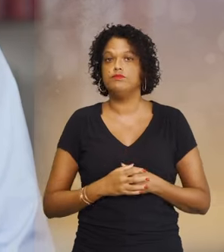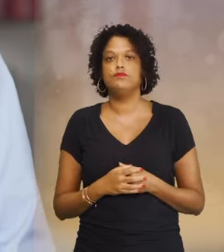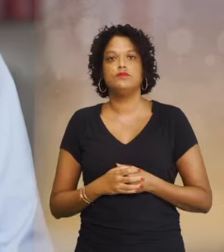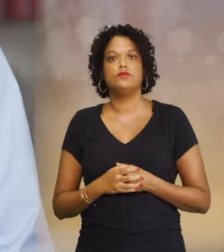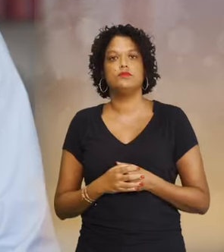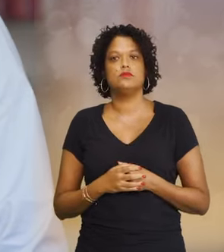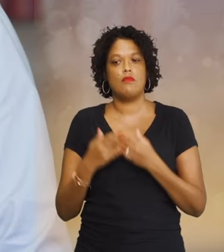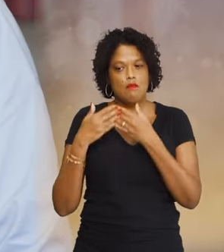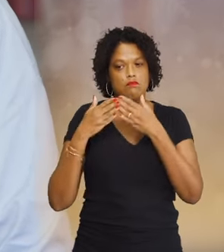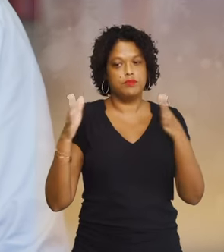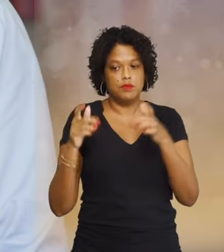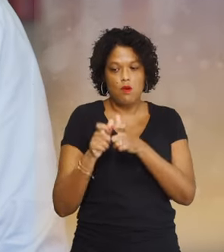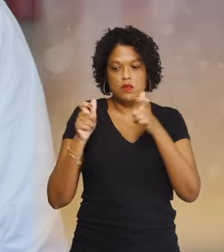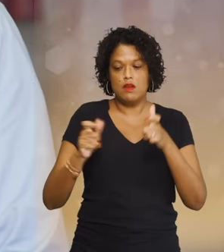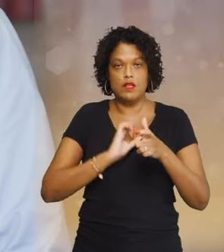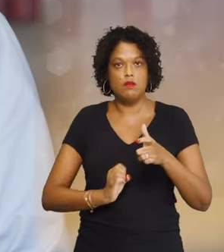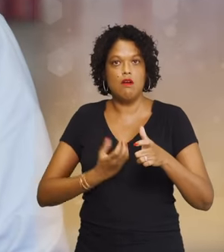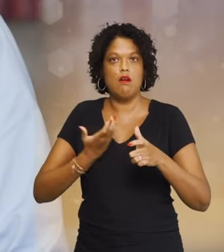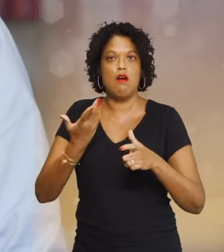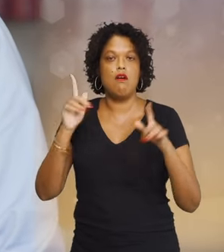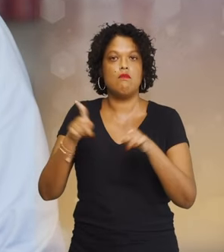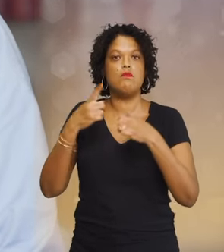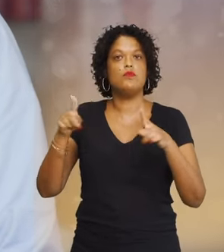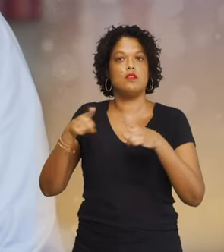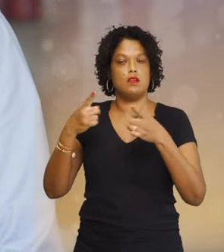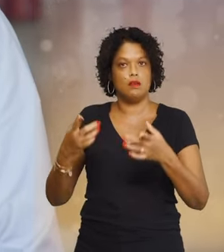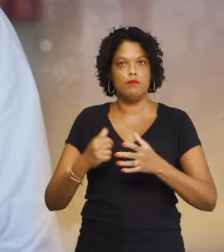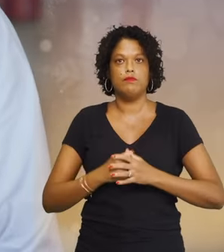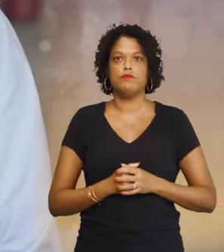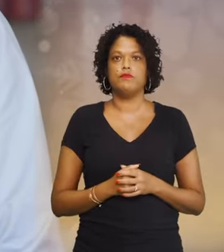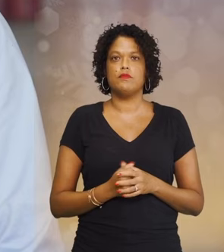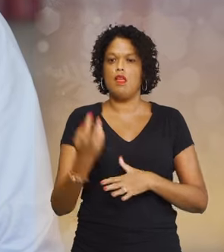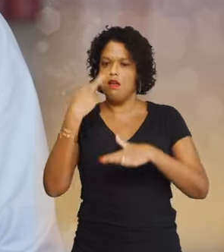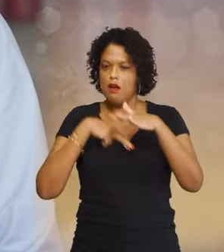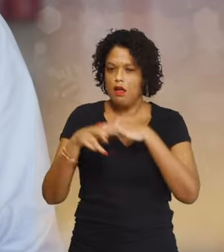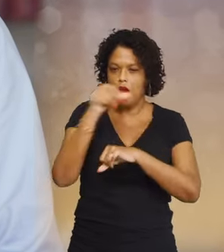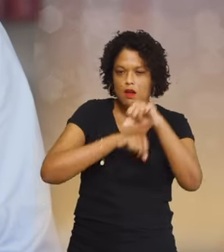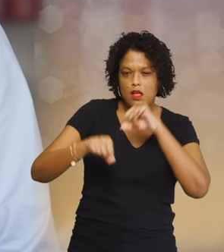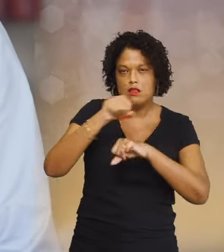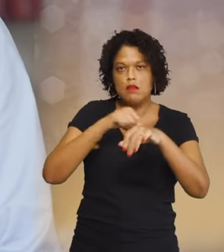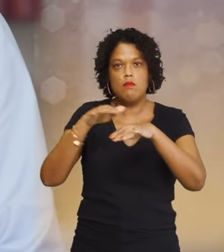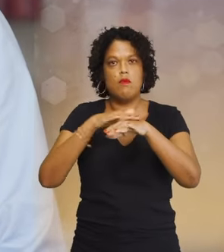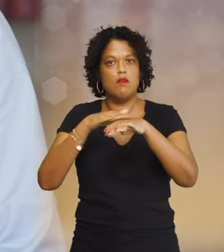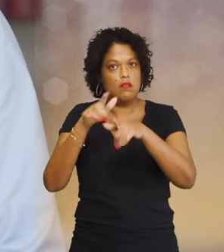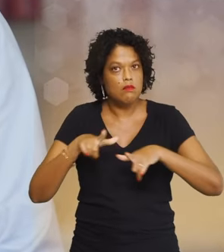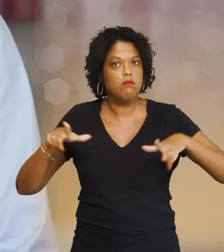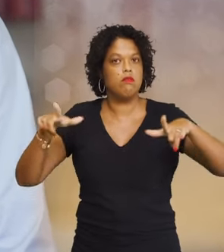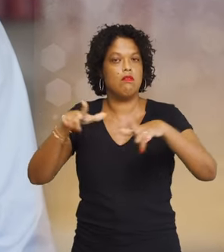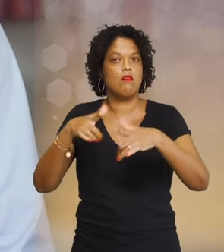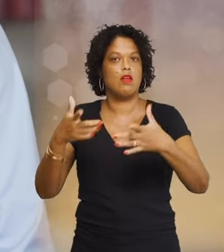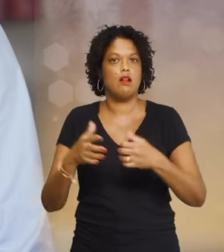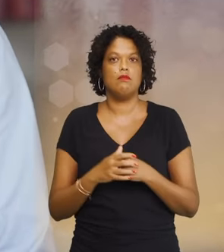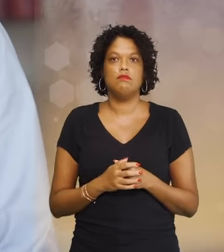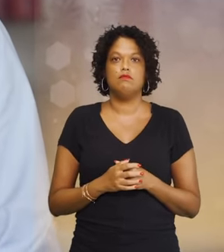aussi le conservatoire d'art et de musique. Nous allons réorganiser les politiques d'investissement local, notamment